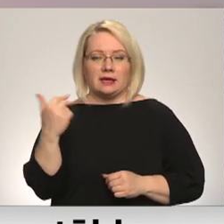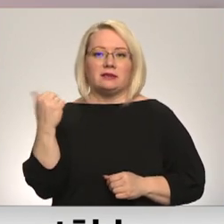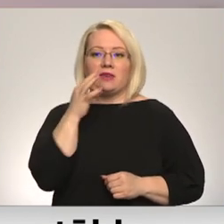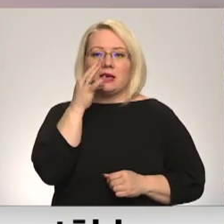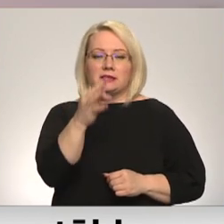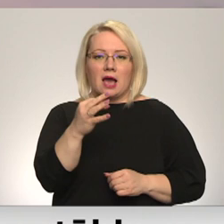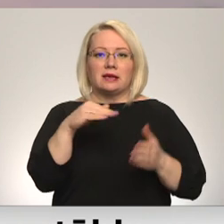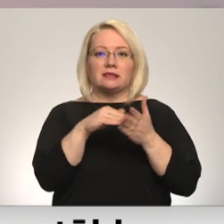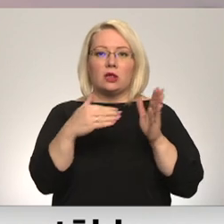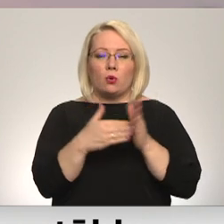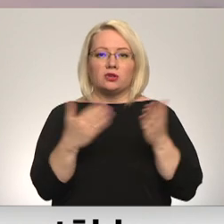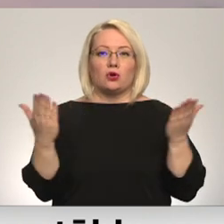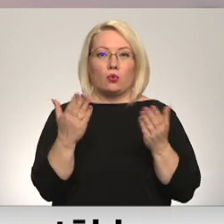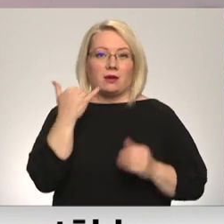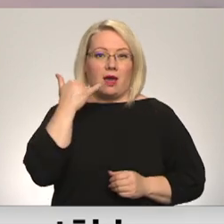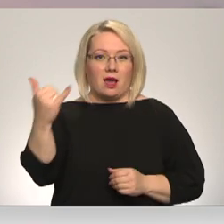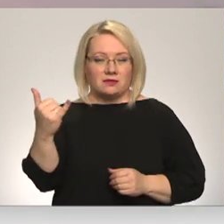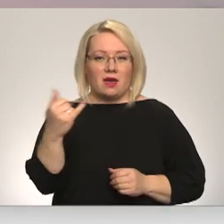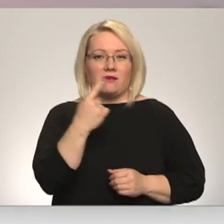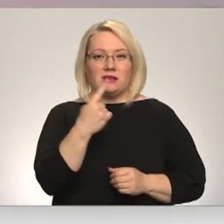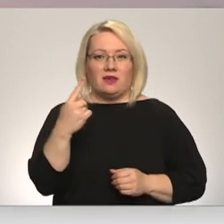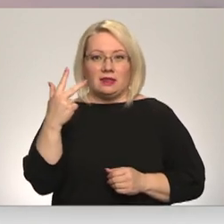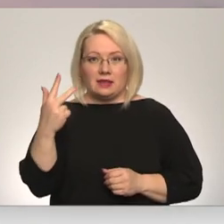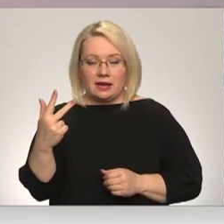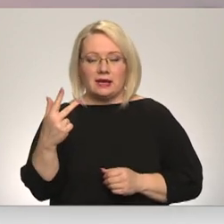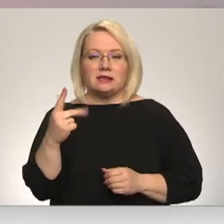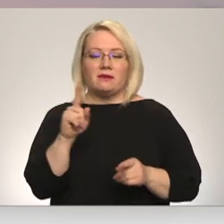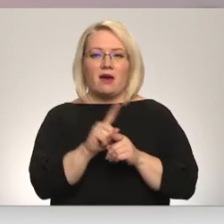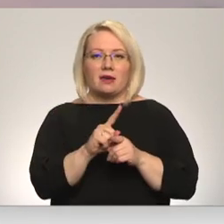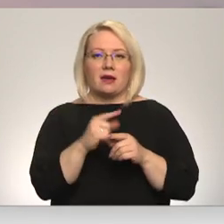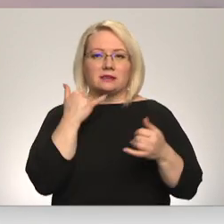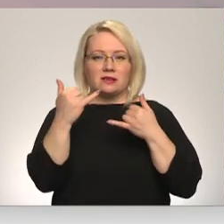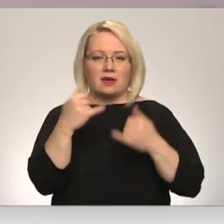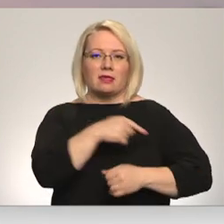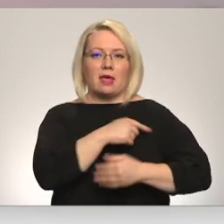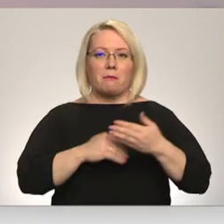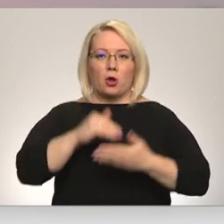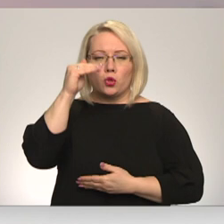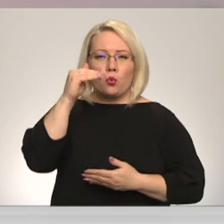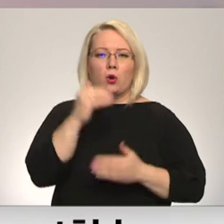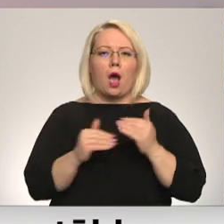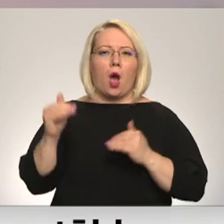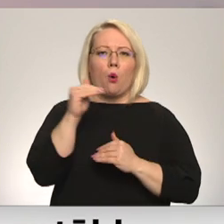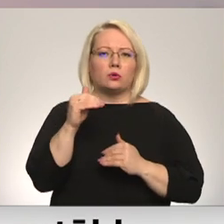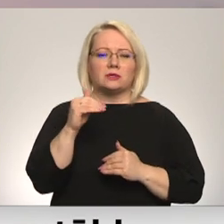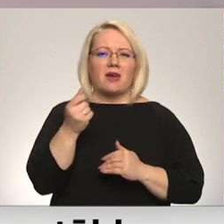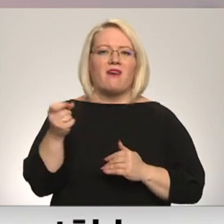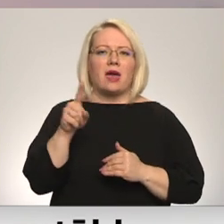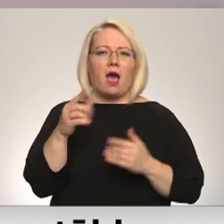ir jāsazinās vispirms ar mediķi, ir tās, ka pat tiešām ir temperatūra vērākas dienas un